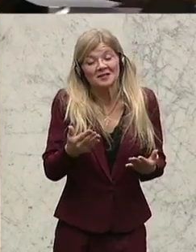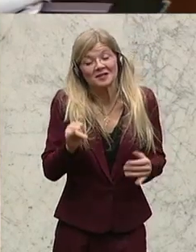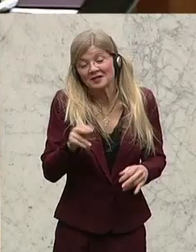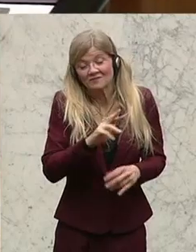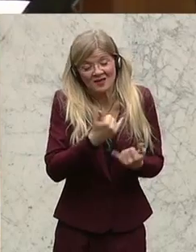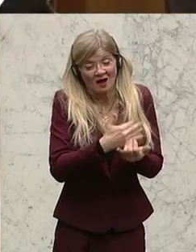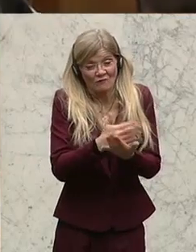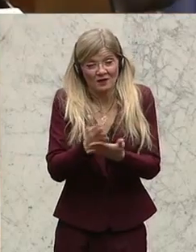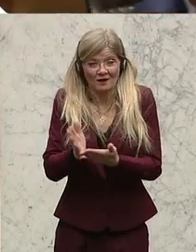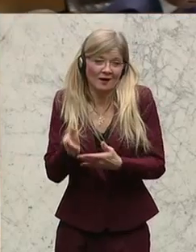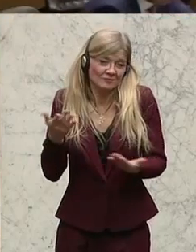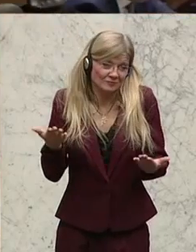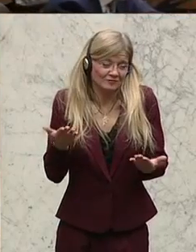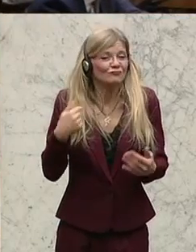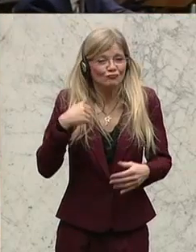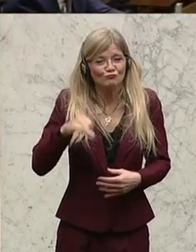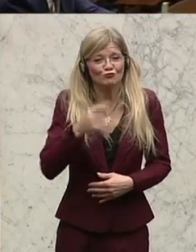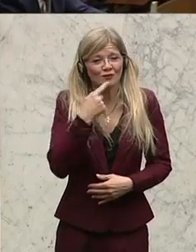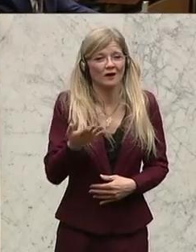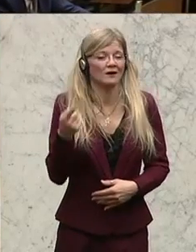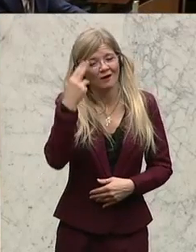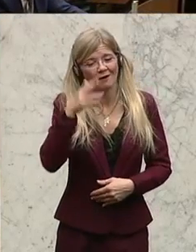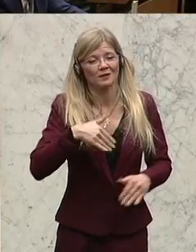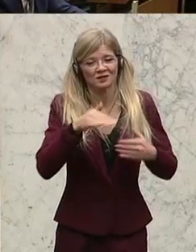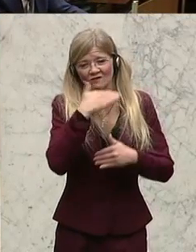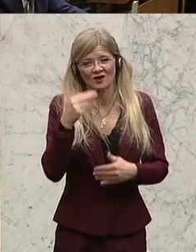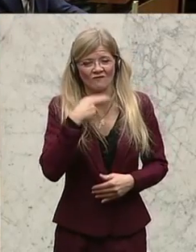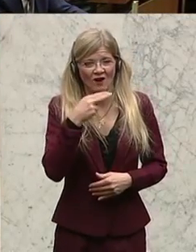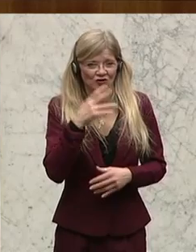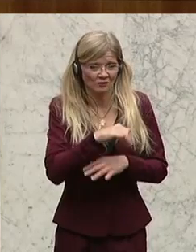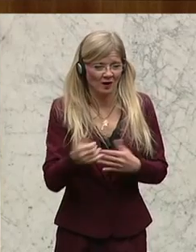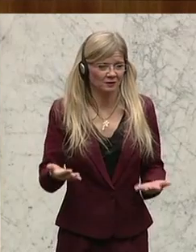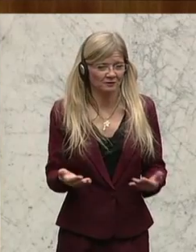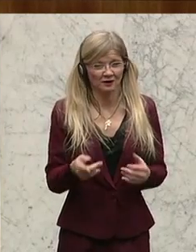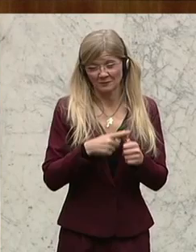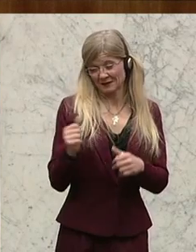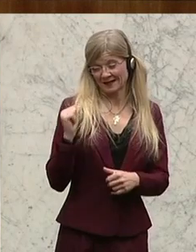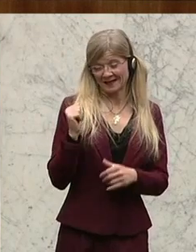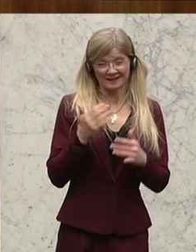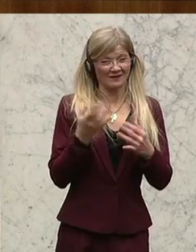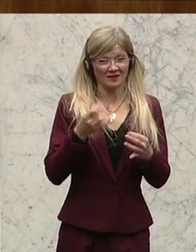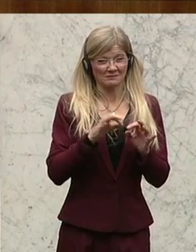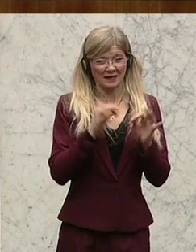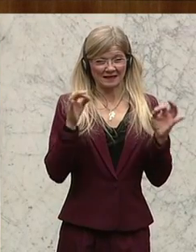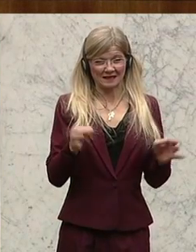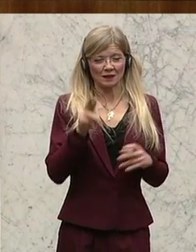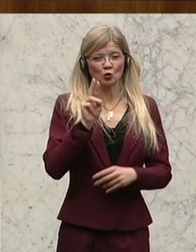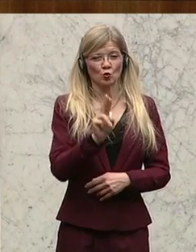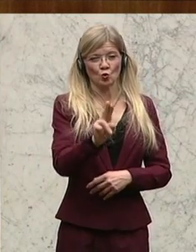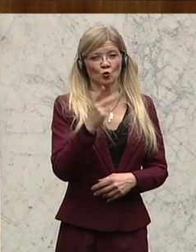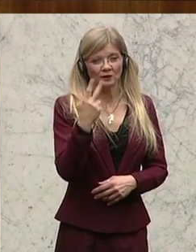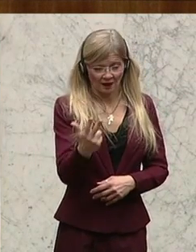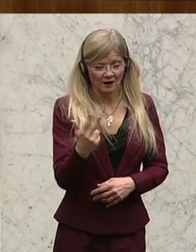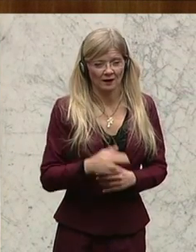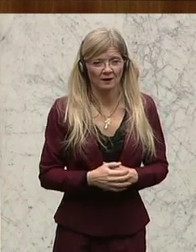gemacht, sonst hätten wir diese Zustände nicht. Und wenn ich gestern den Fall anschaue in der U3, und da möchte ich an die Lehrpersonen appellieren,